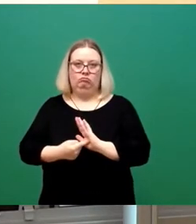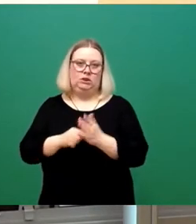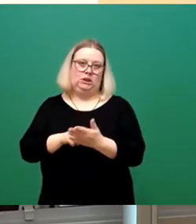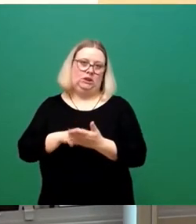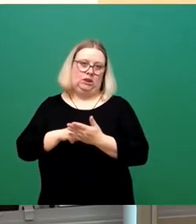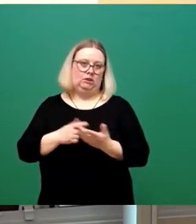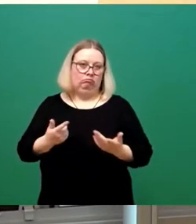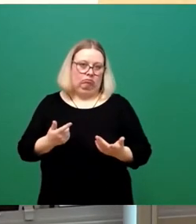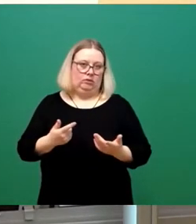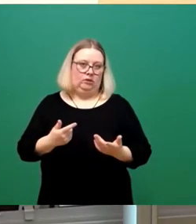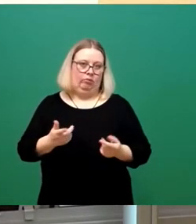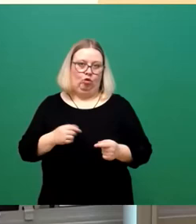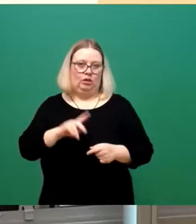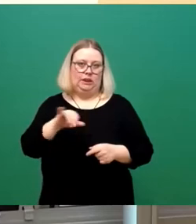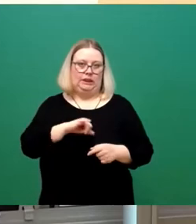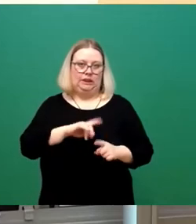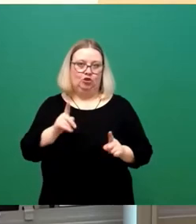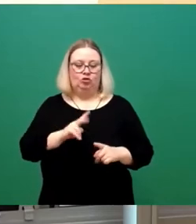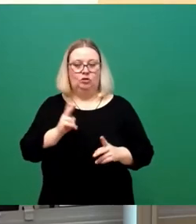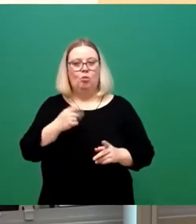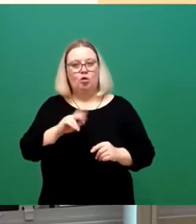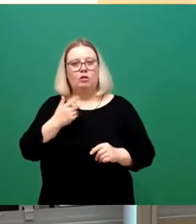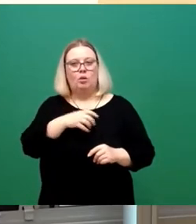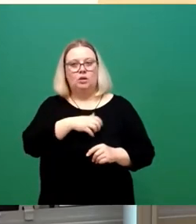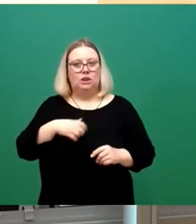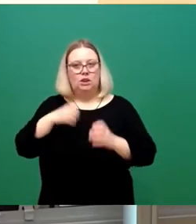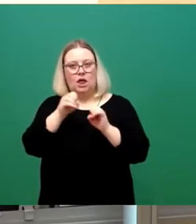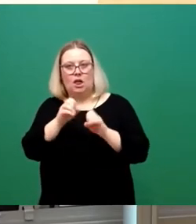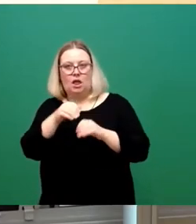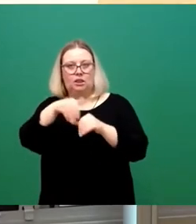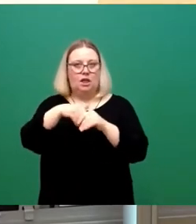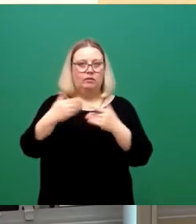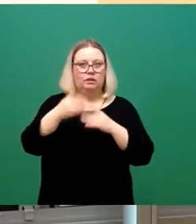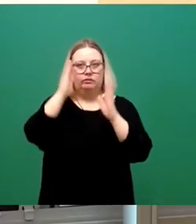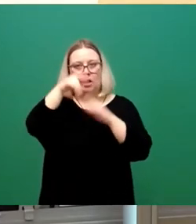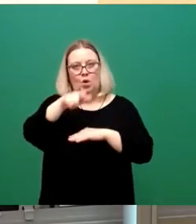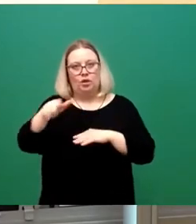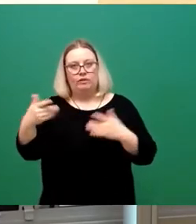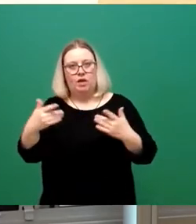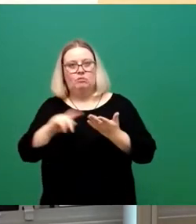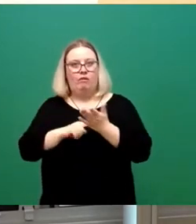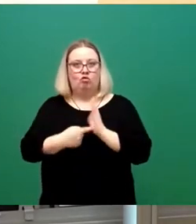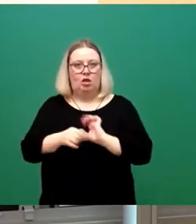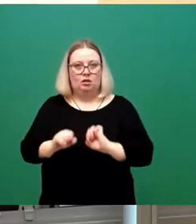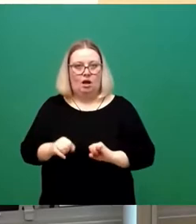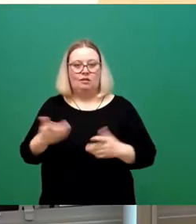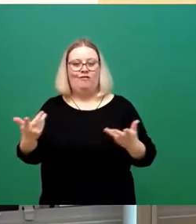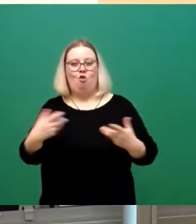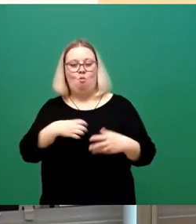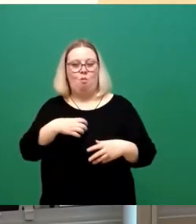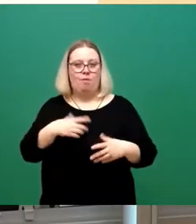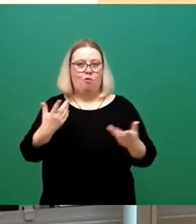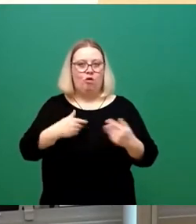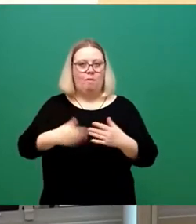deutlich, dass es Ihnen gar nicht darum geht, die Dresdnern zu erklären, was das für Fachleute sind, dass sie sich mal vorstellen können, wo es gerade vielleicht mehrere